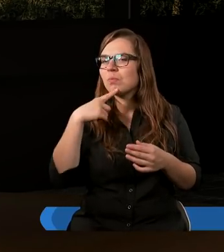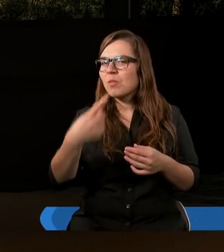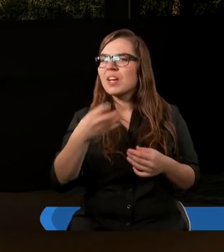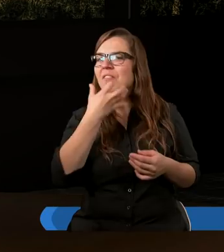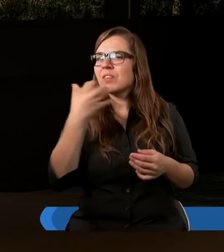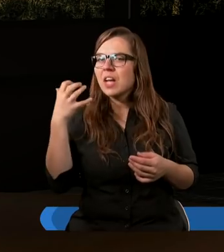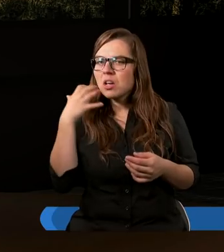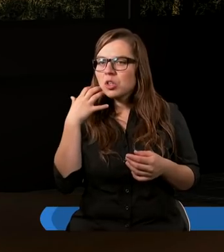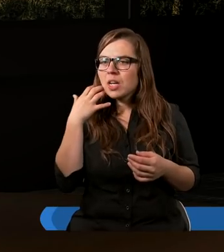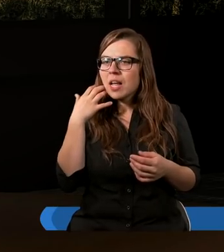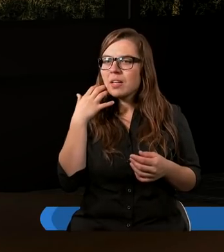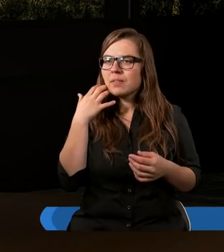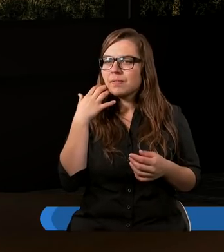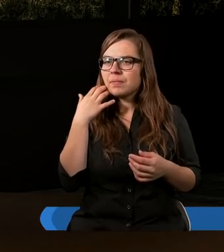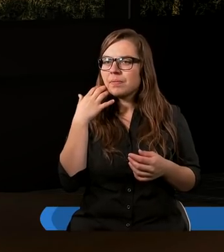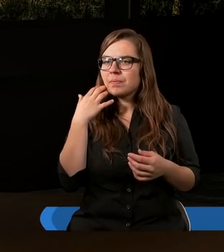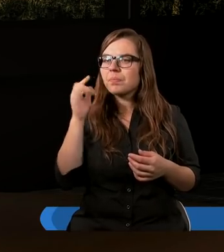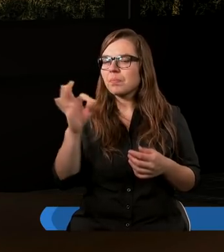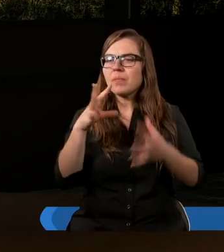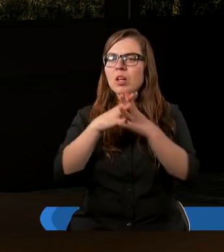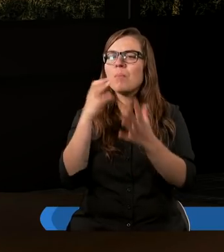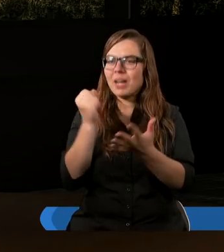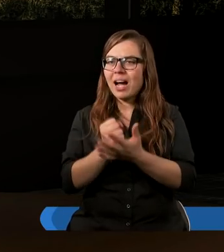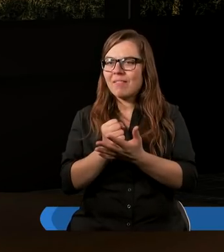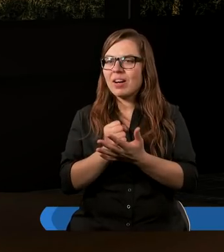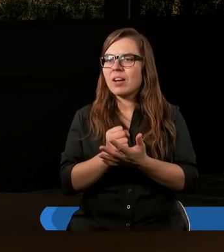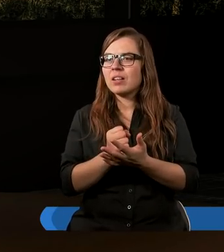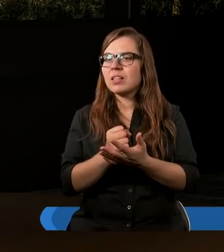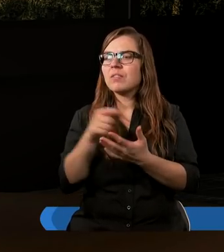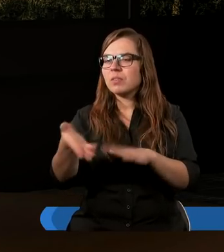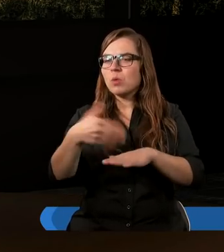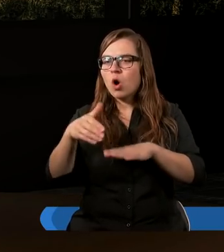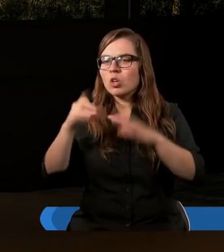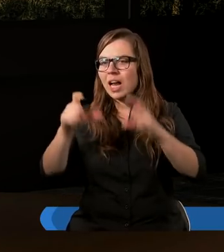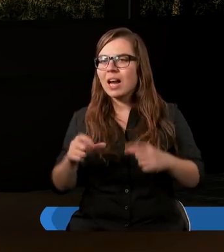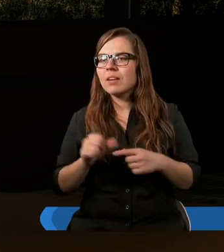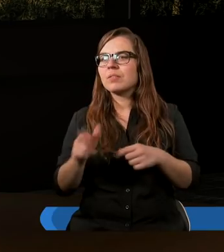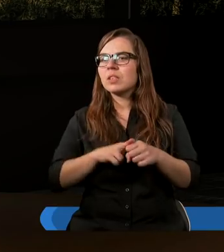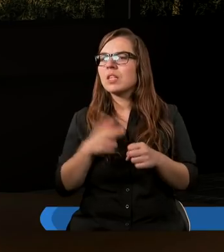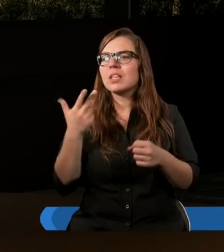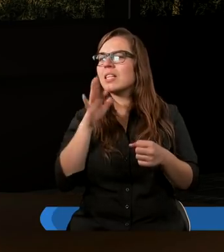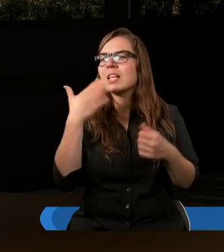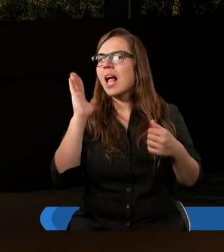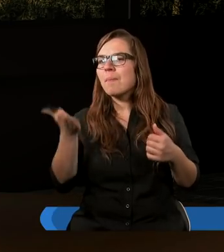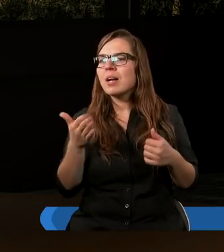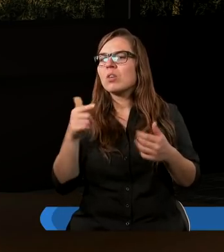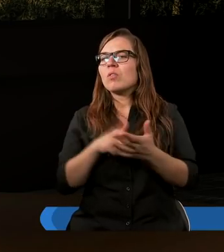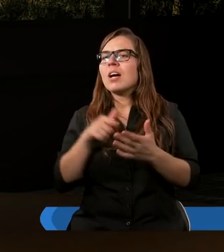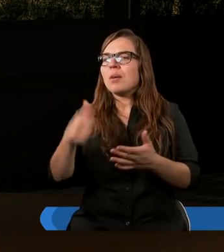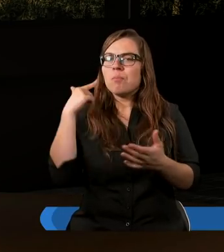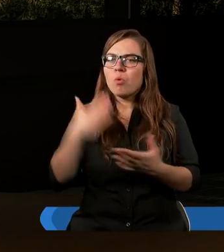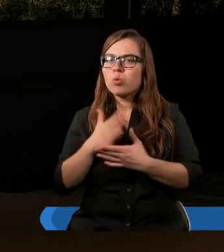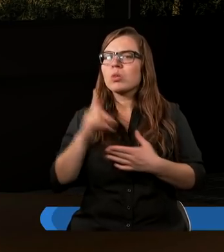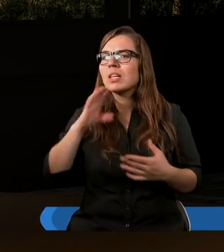w Piątej Mojżeszowej, czyli powtórzonego prawa w 28 rozdziale, wtedy kiedy Izraelici nie będą właśnie